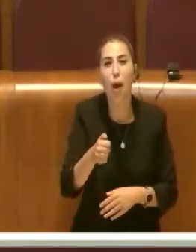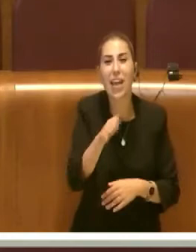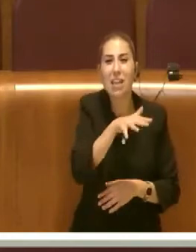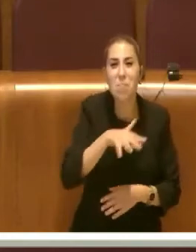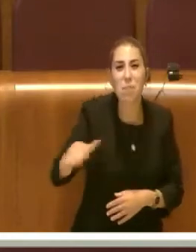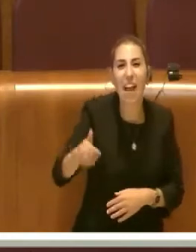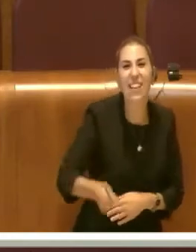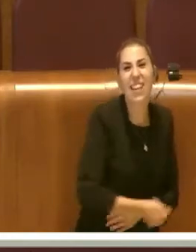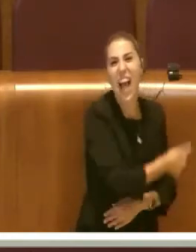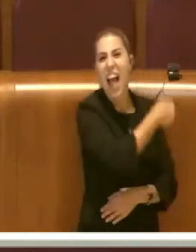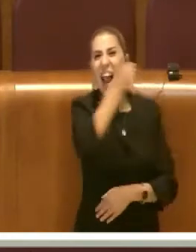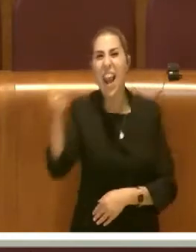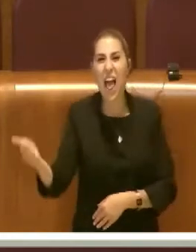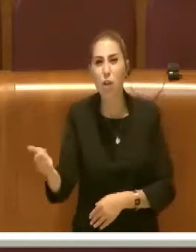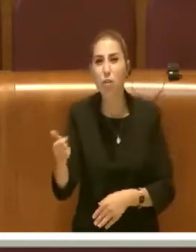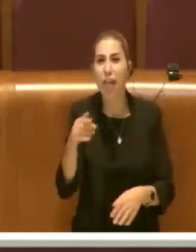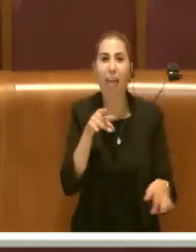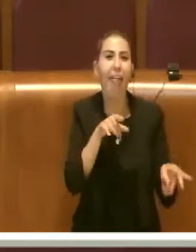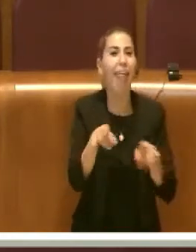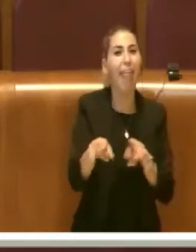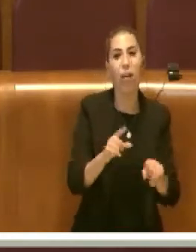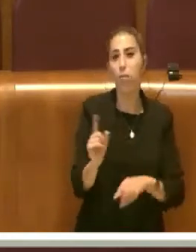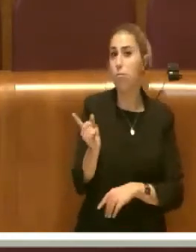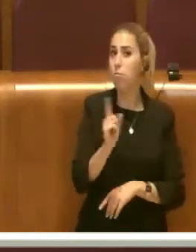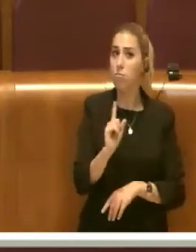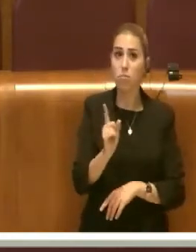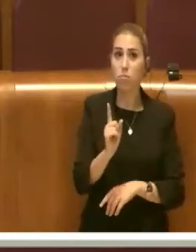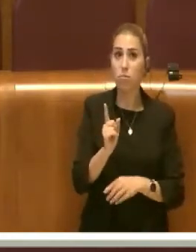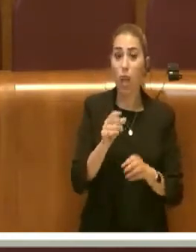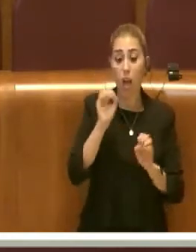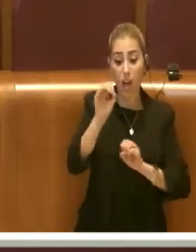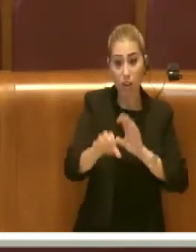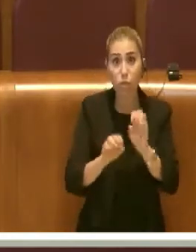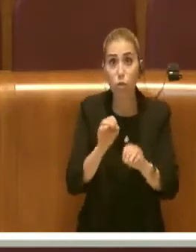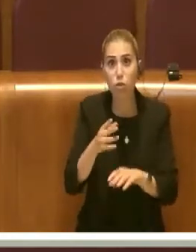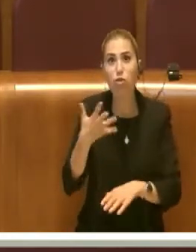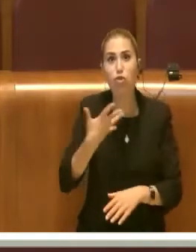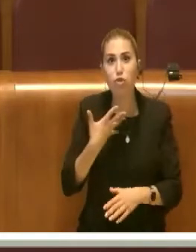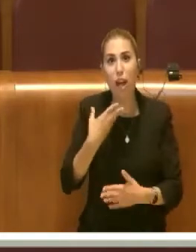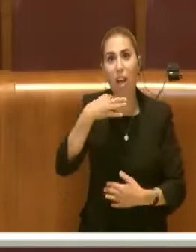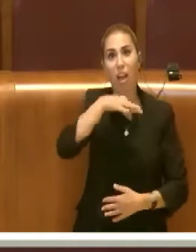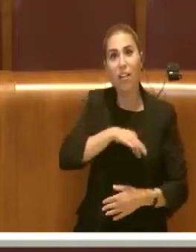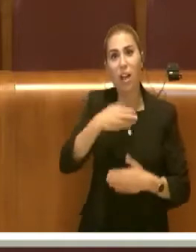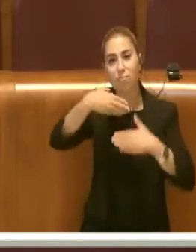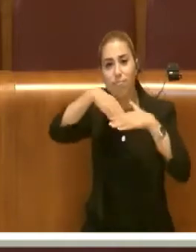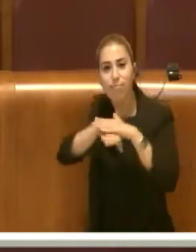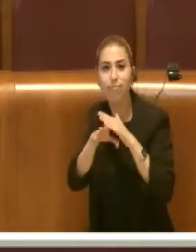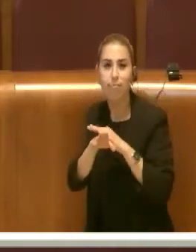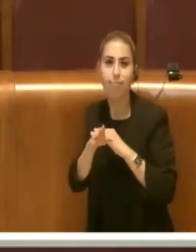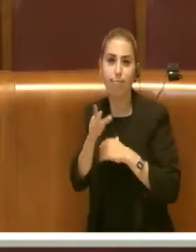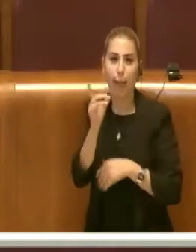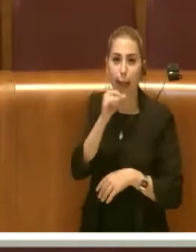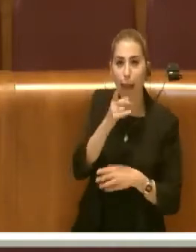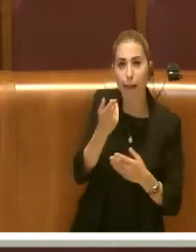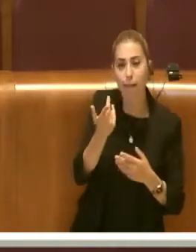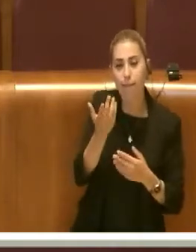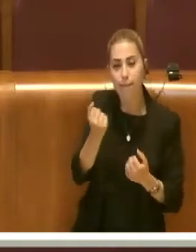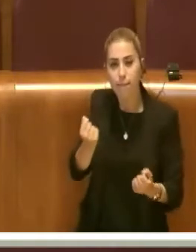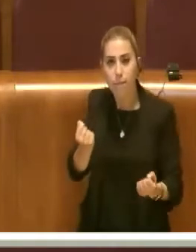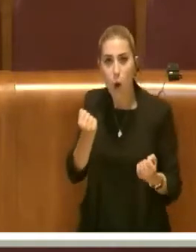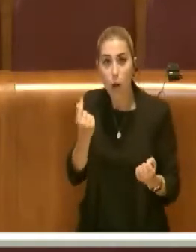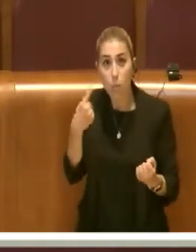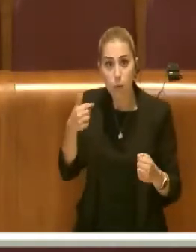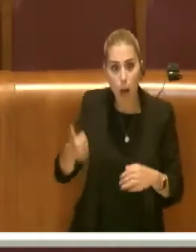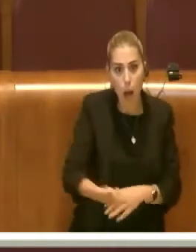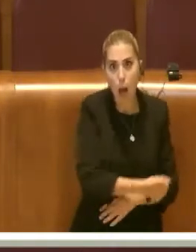scherzo. Dietro ai rifiuti, lo sappiamo, ci sono degli interessi loschi molto forti. Infatti in